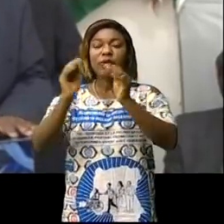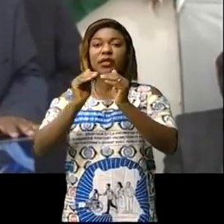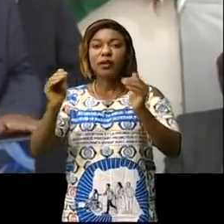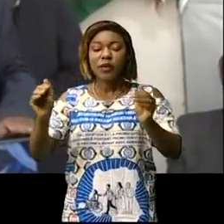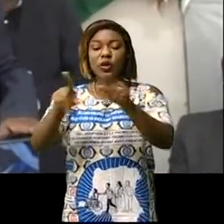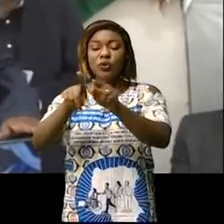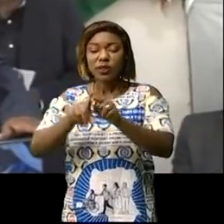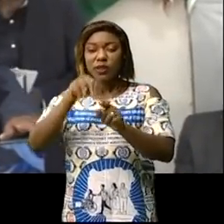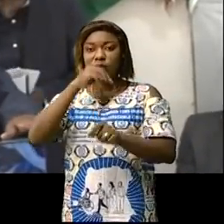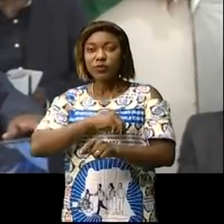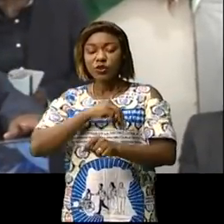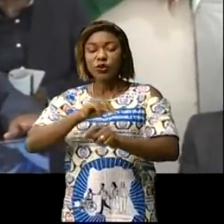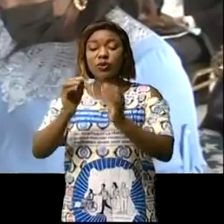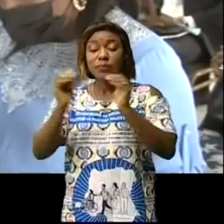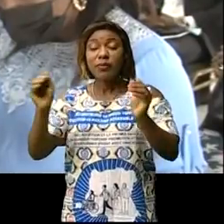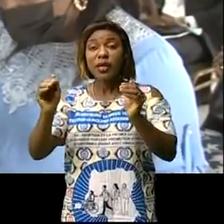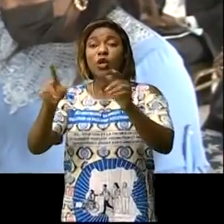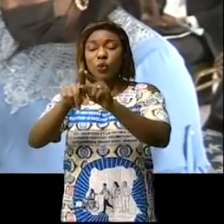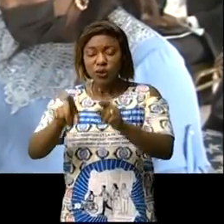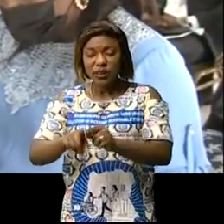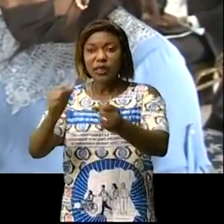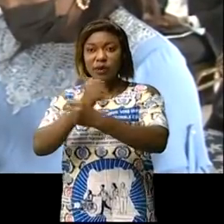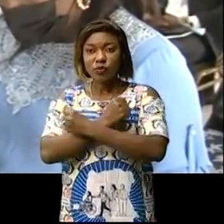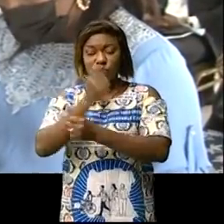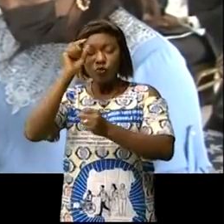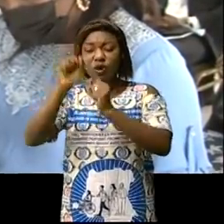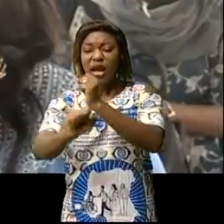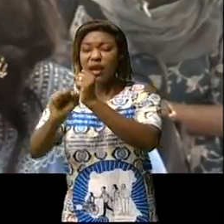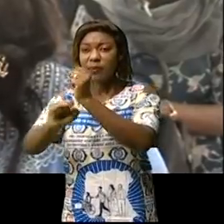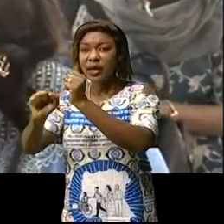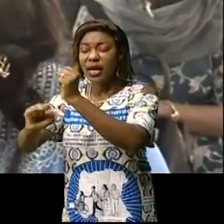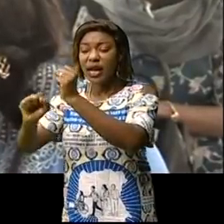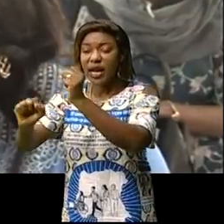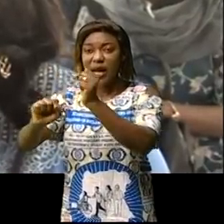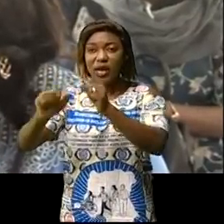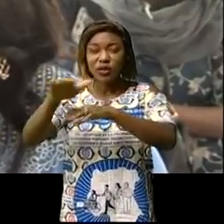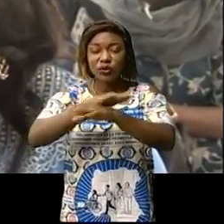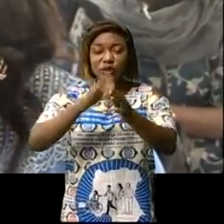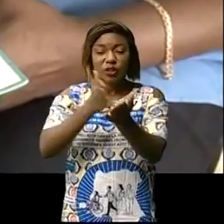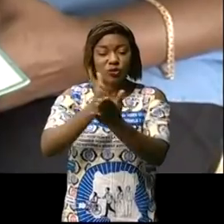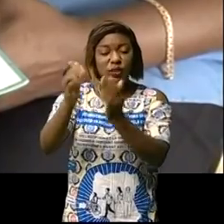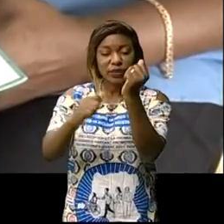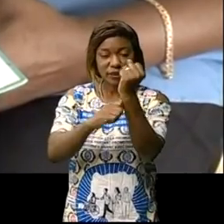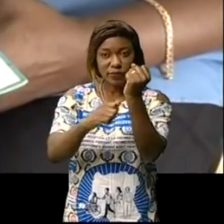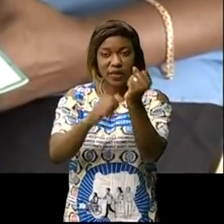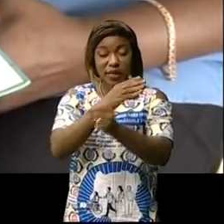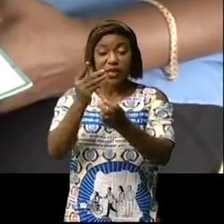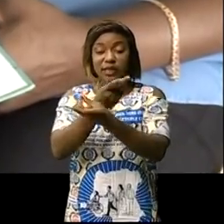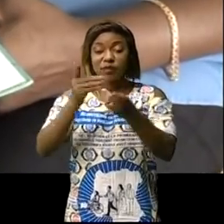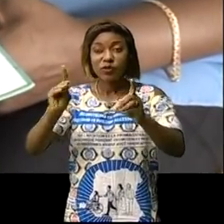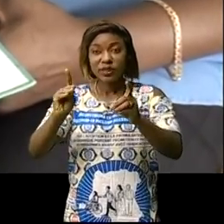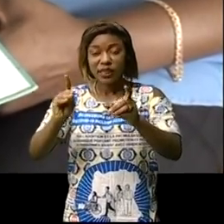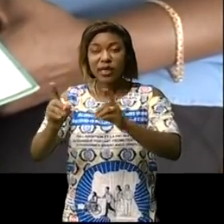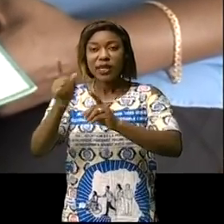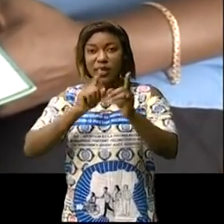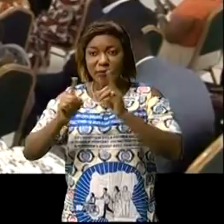mission de paix et d'amour mais aussi sur la campagne de sensibilisation sur le droit humain et la démocratie amorcée